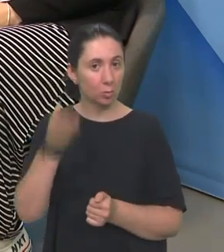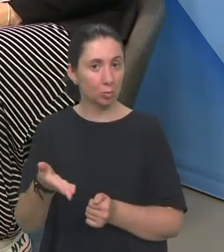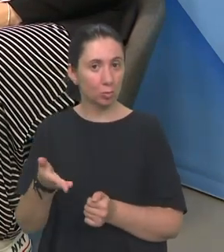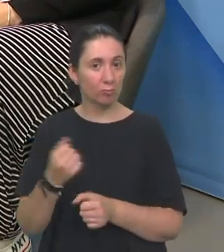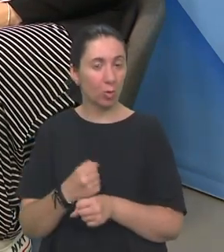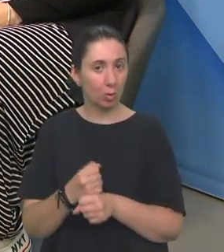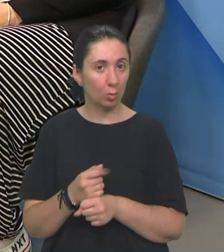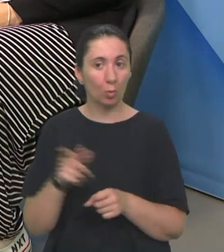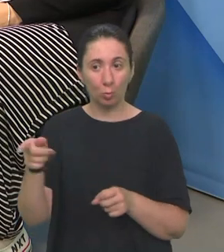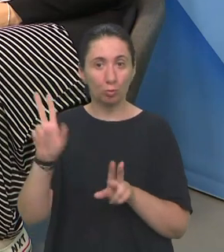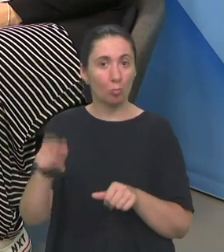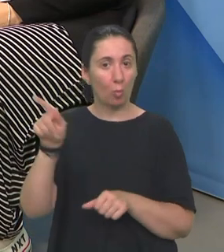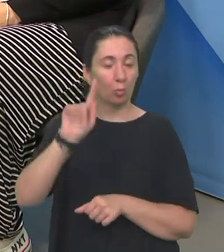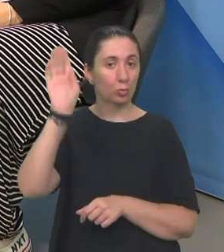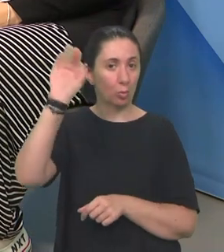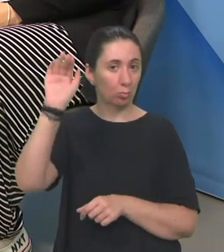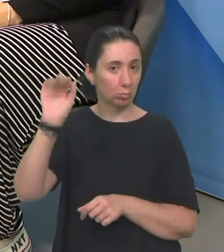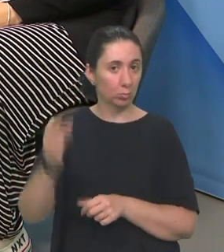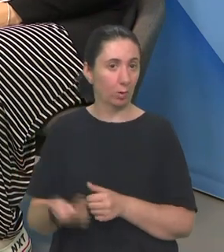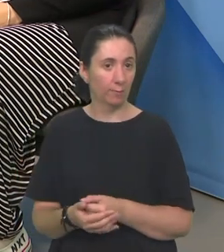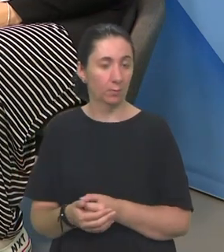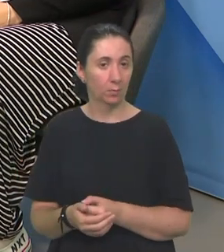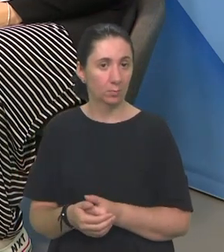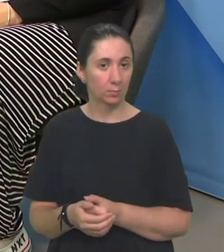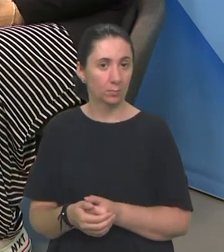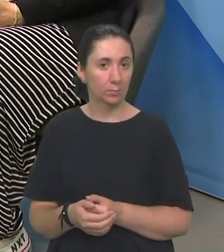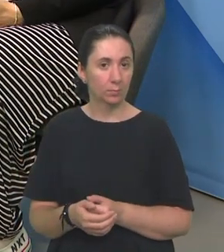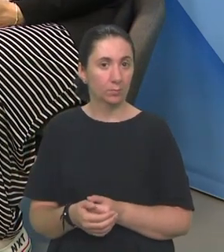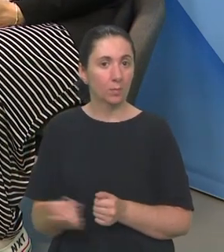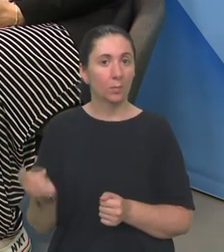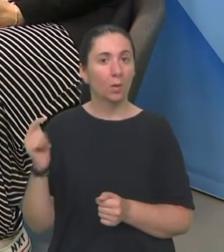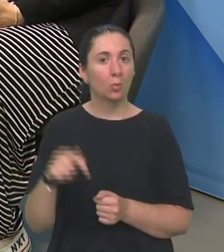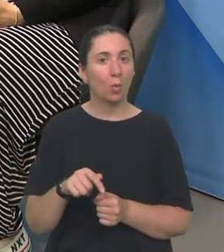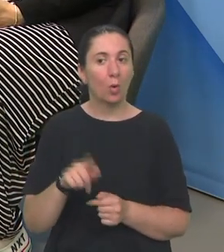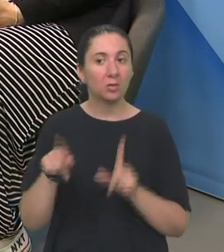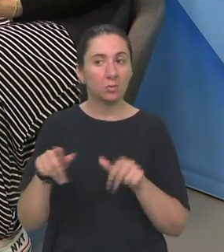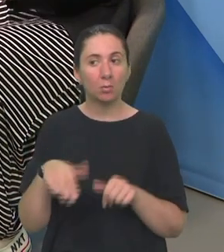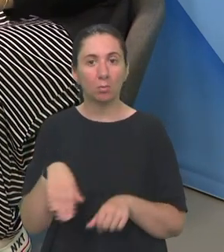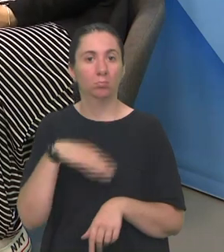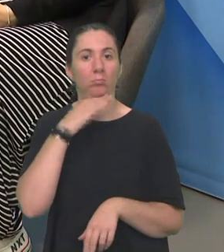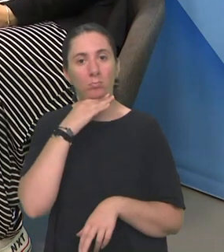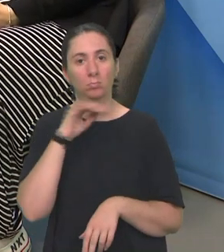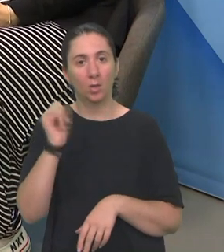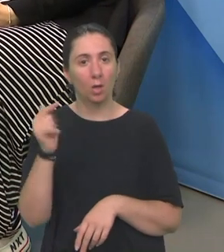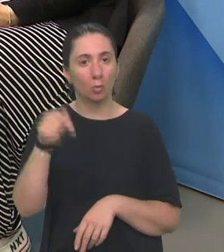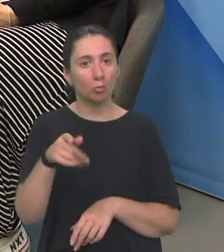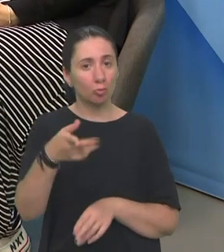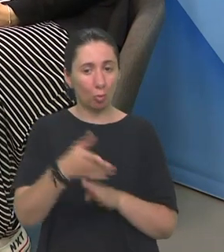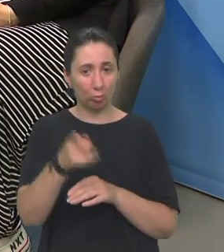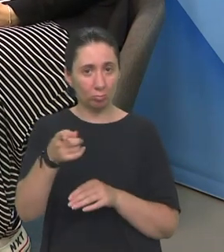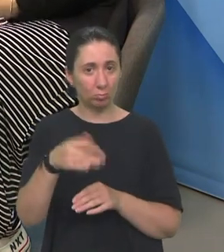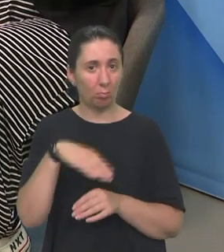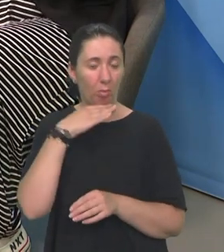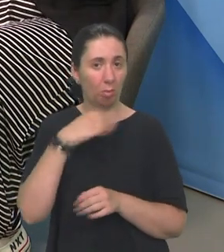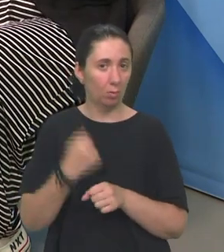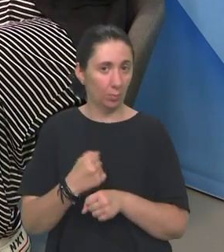U radu da će i oni moći tako se javiti Dolazi li ikad do zasičenja? Je li došlo evo kod vas do zasičenja